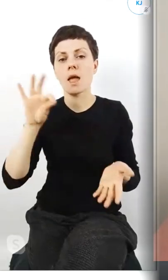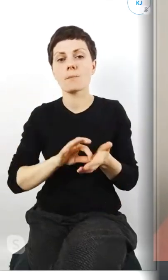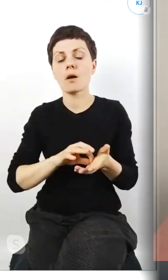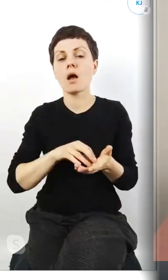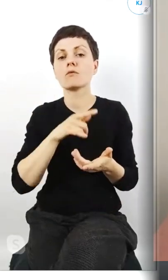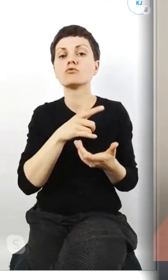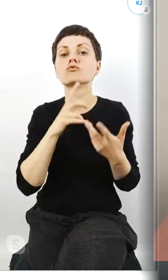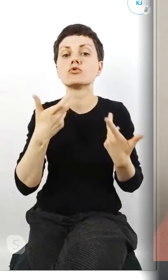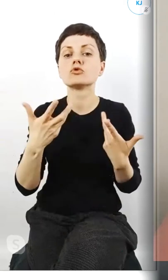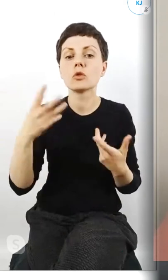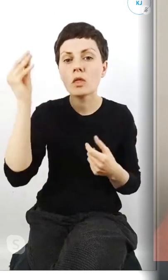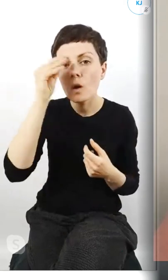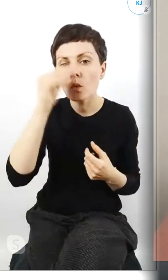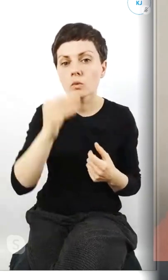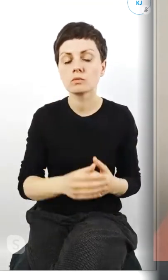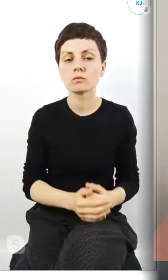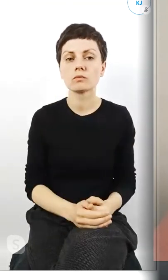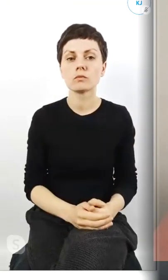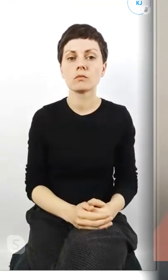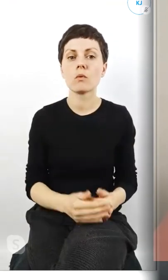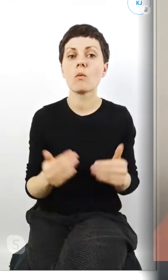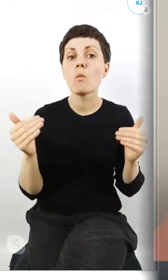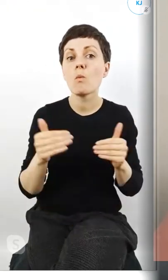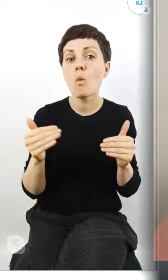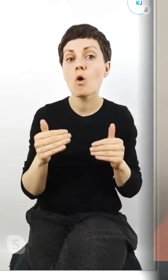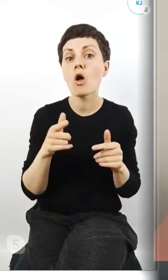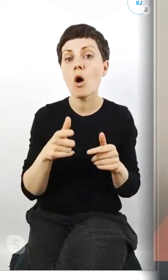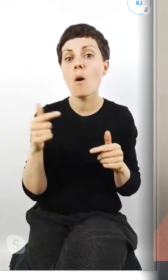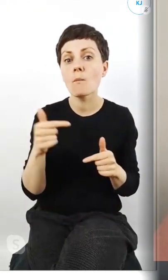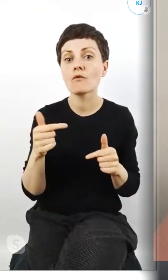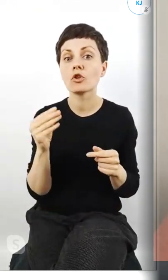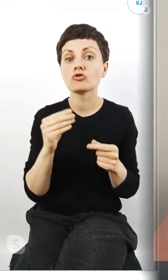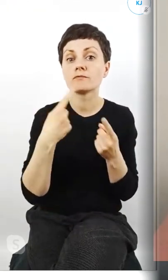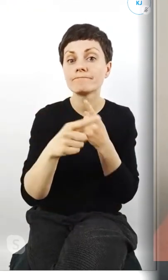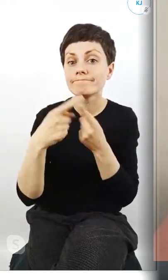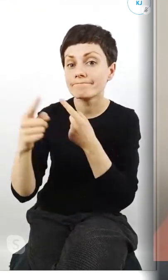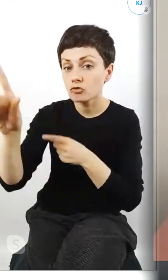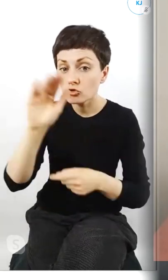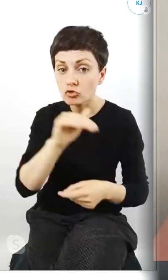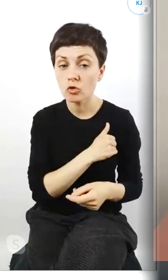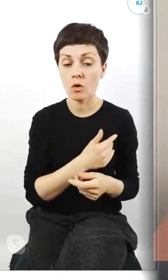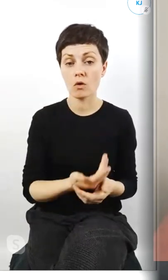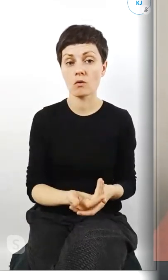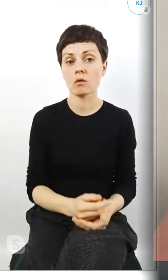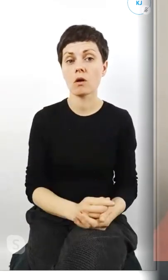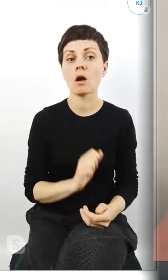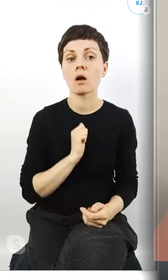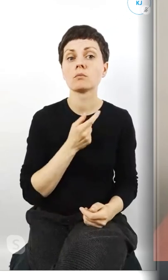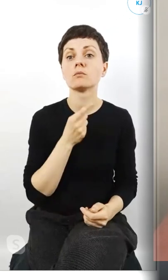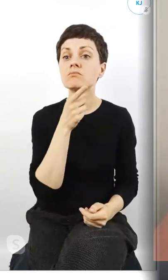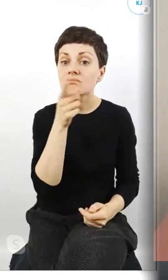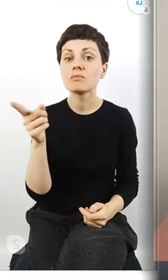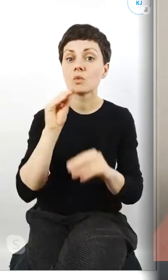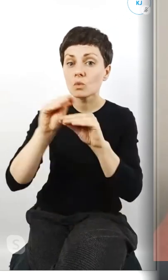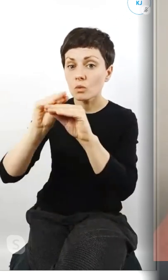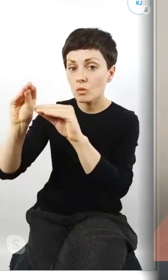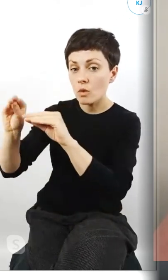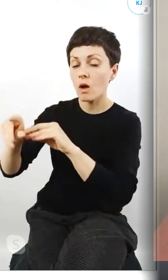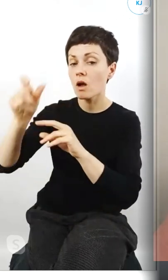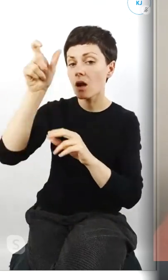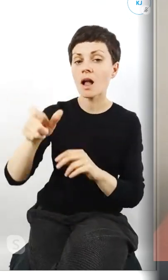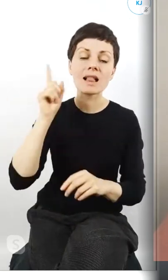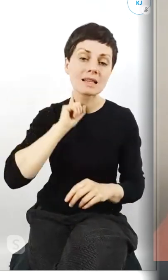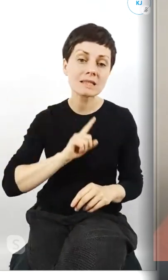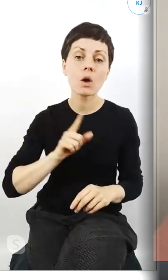i może jeszcze to powinno pójść jakoś do szkół żeby właśnie tam przeszkolić licealistów spisania